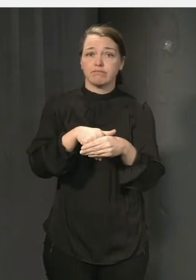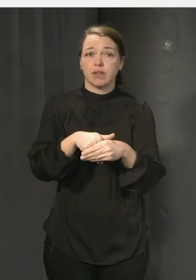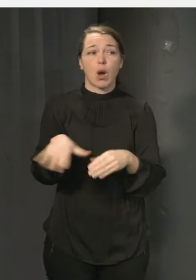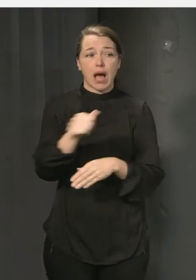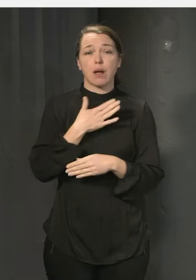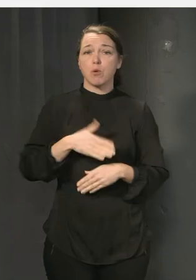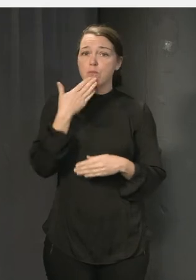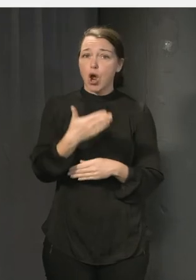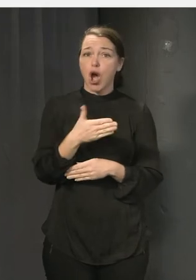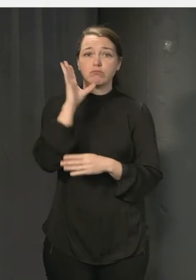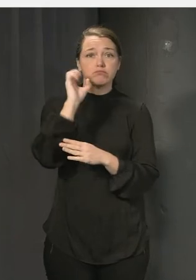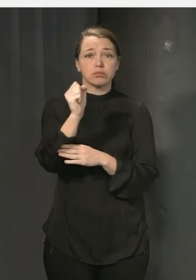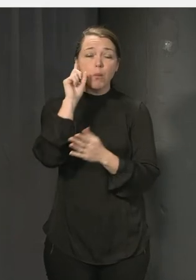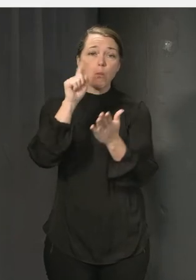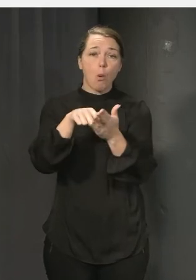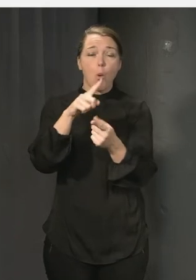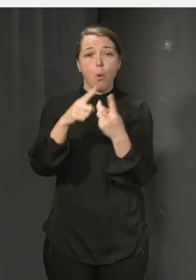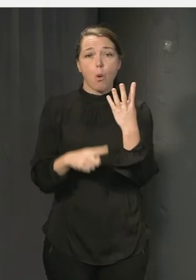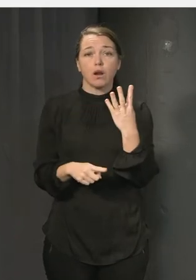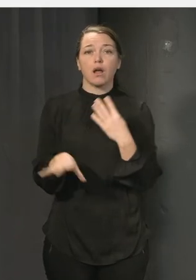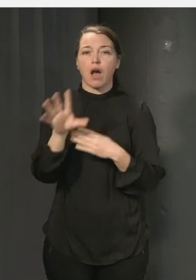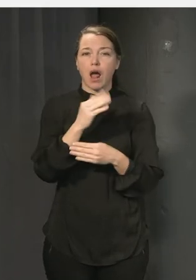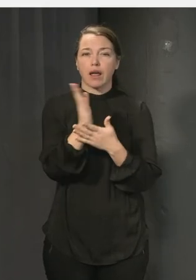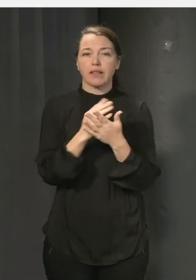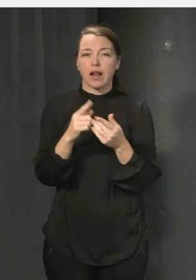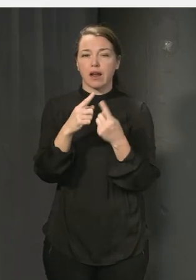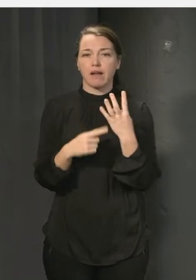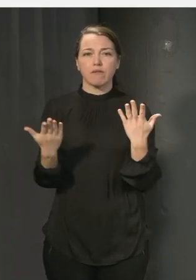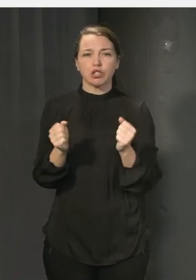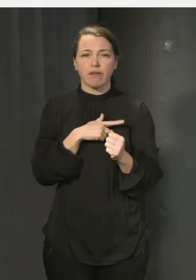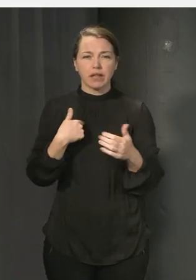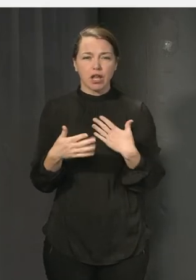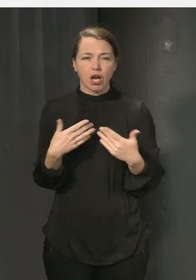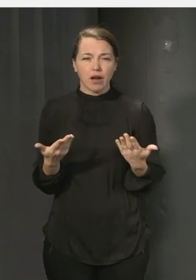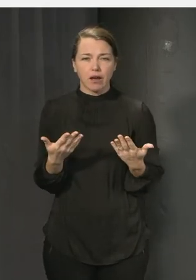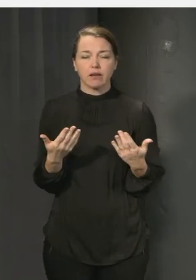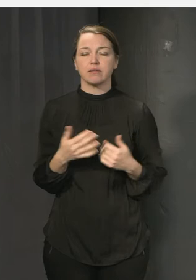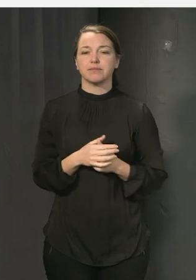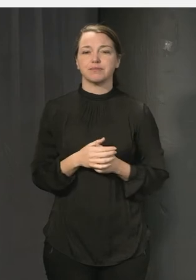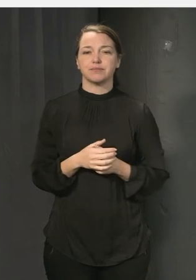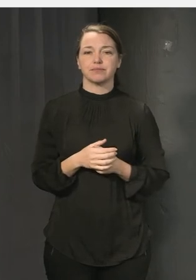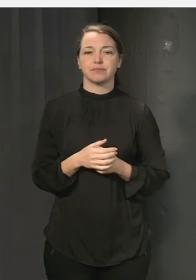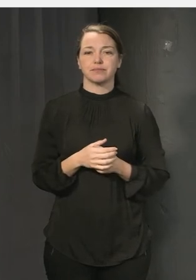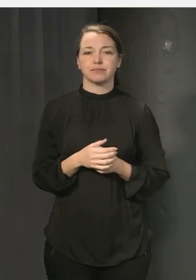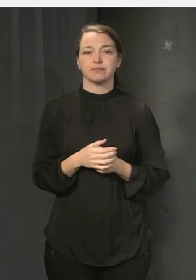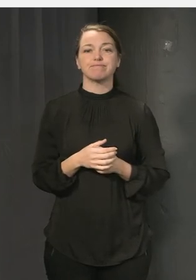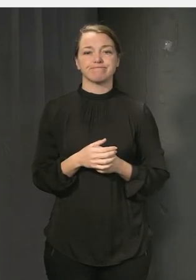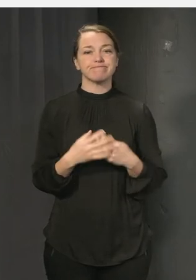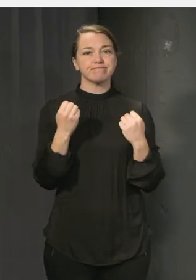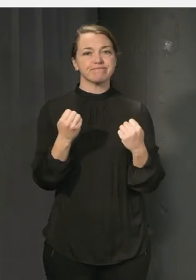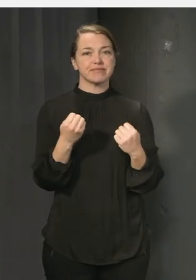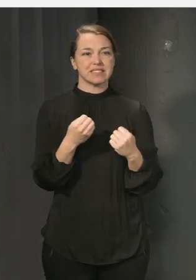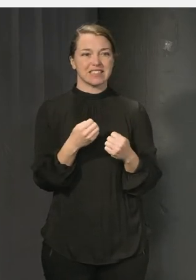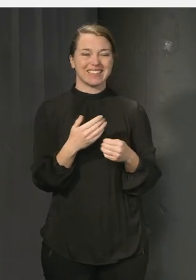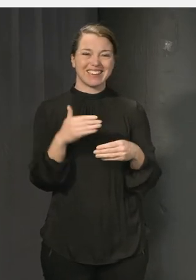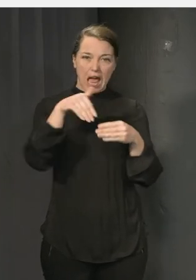bra och klarar målen, alla de här grejerna. Vad är det som, vad ska vi göra? Har du någon? Jag tror att det viktigaste tror jag är den här delaktigheten som vi redan